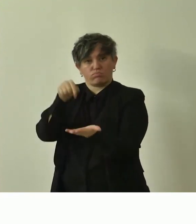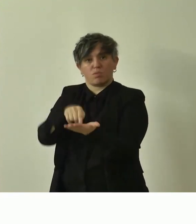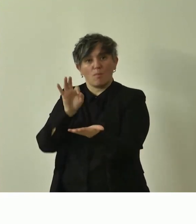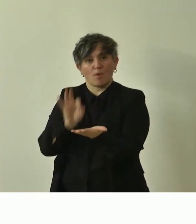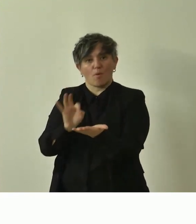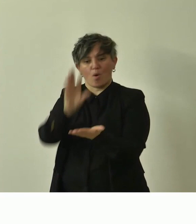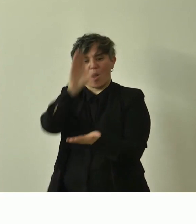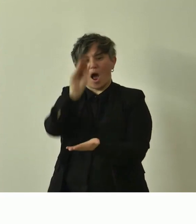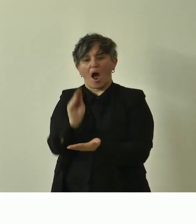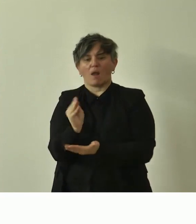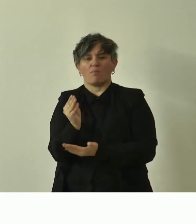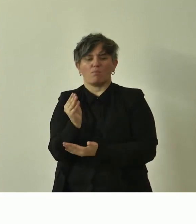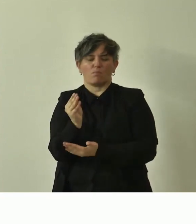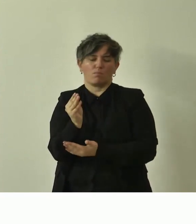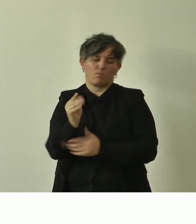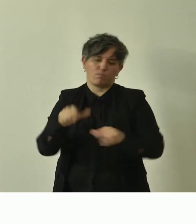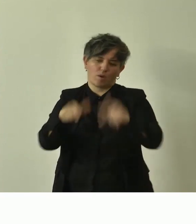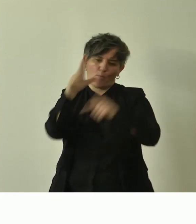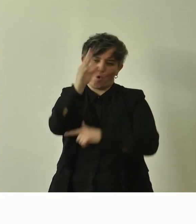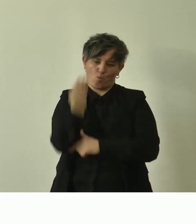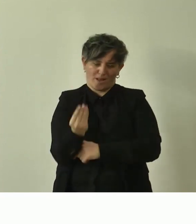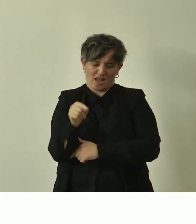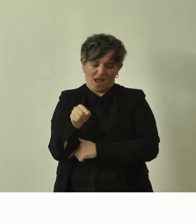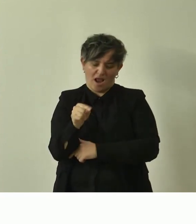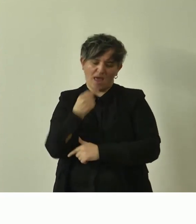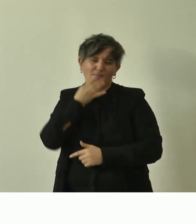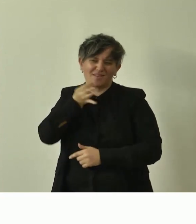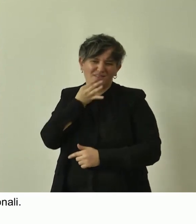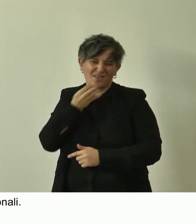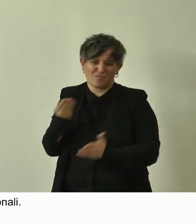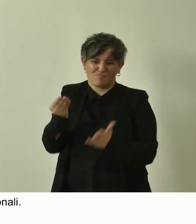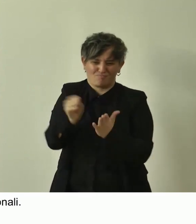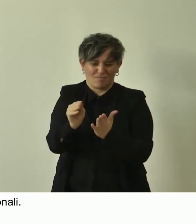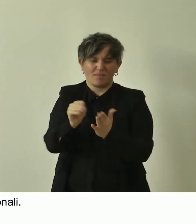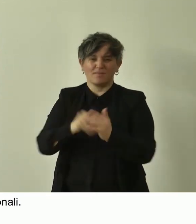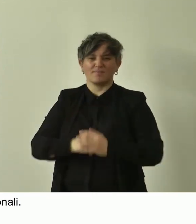e ne